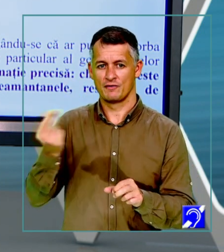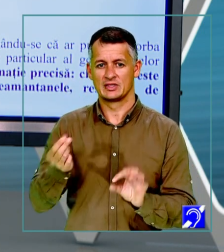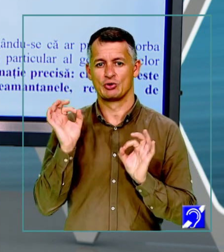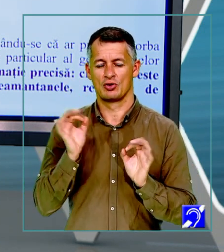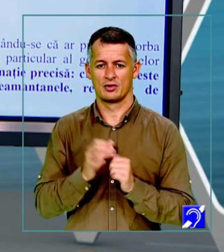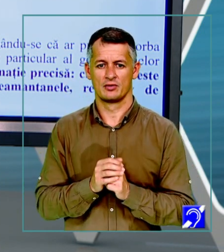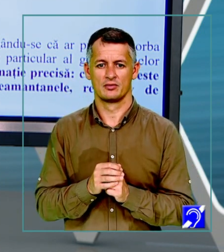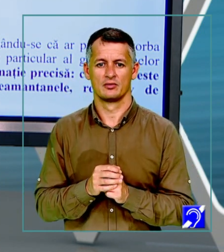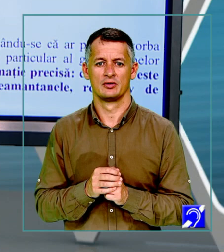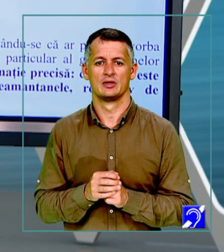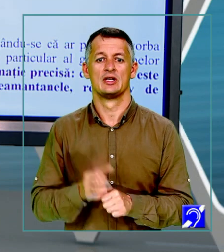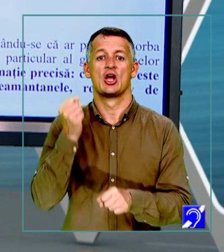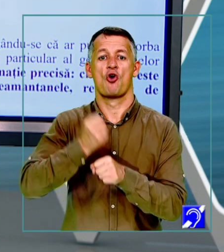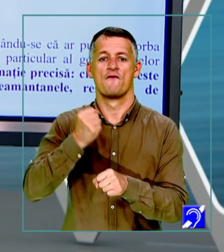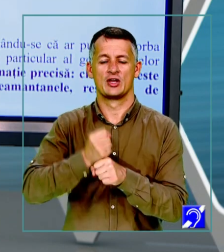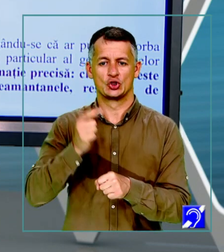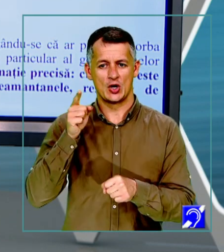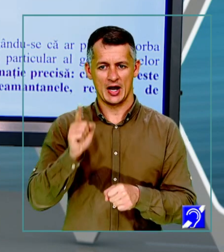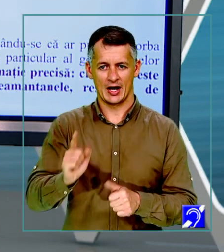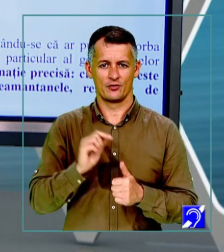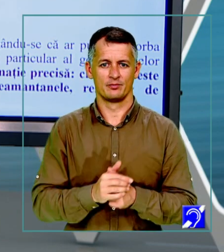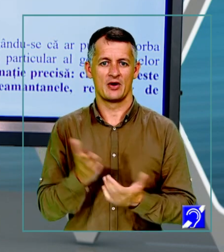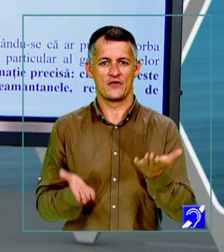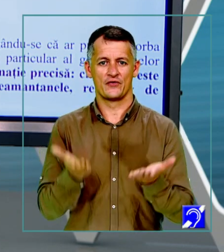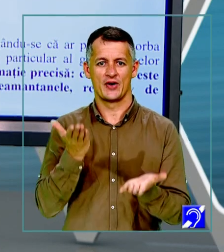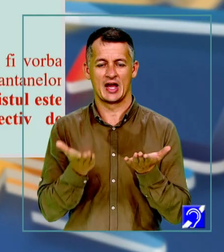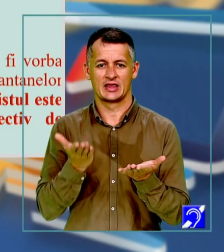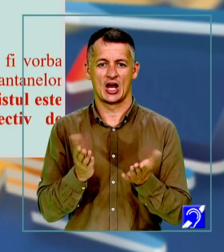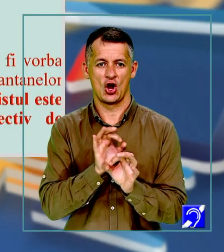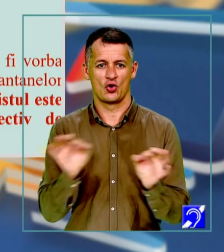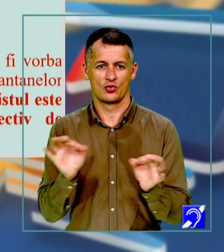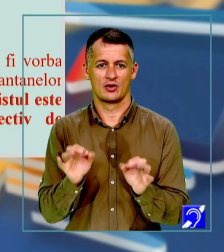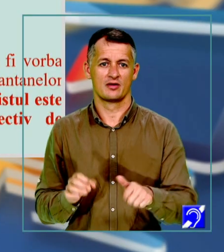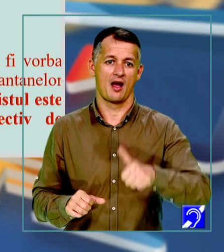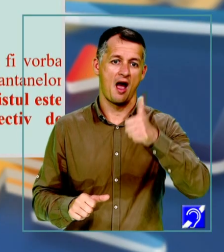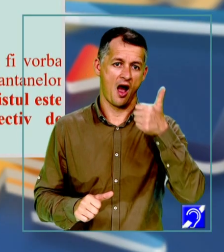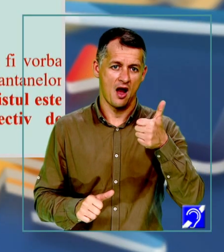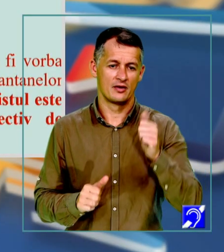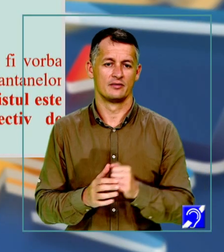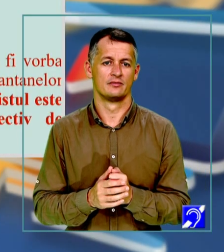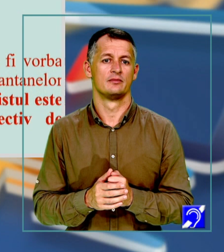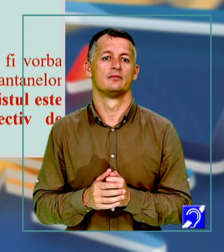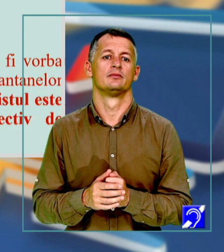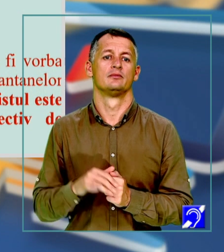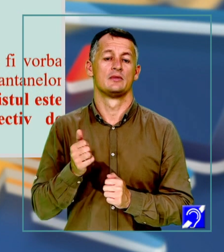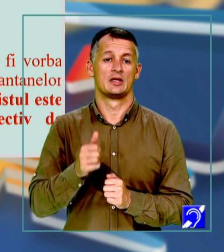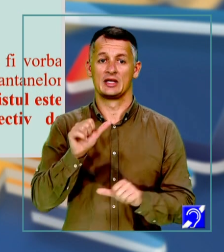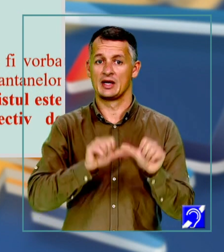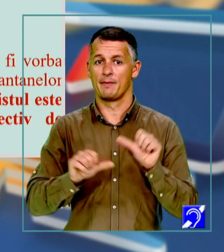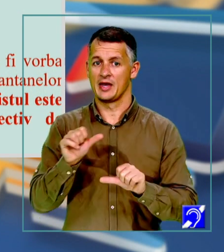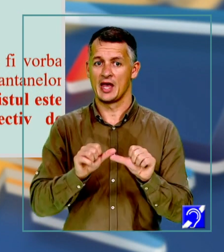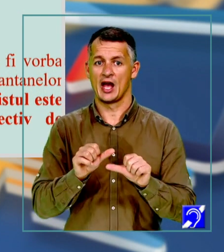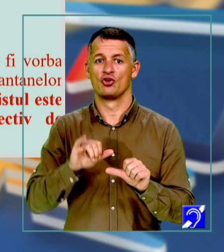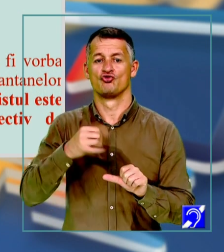confecționarea lor. Și atunci, varianta corectă este A. Pasiunile lui Mendeleev sunt chimia și